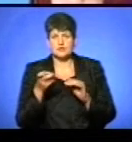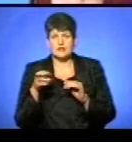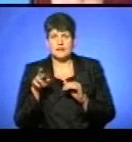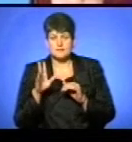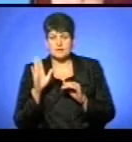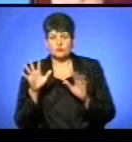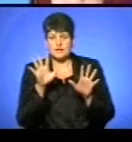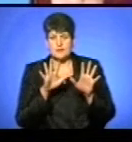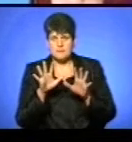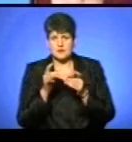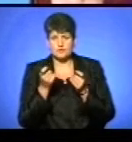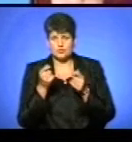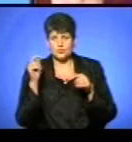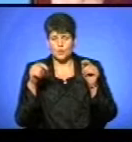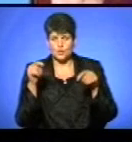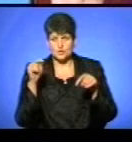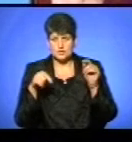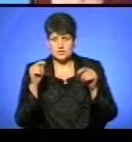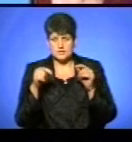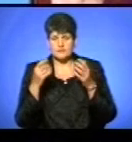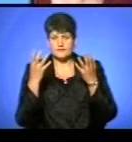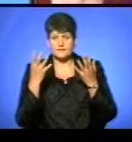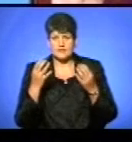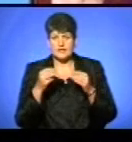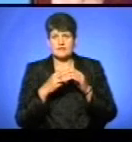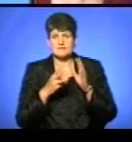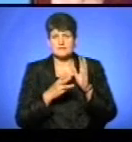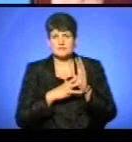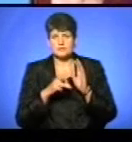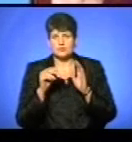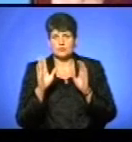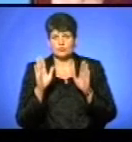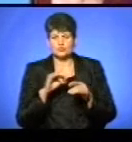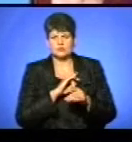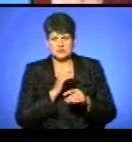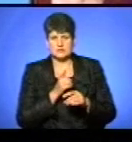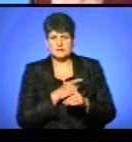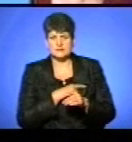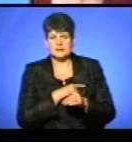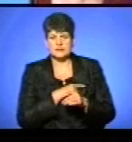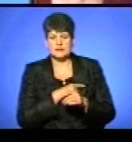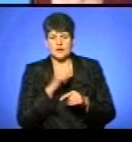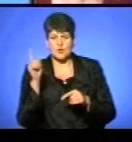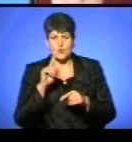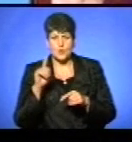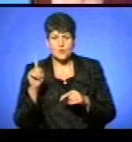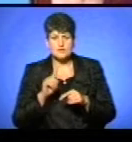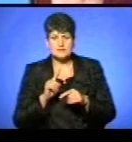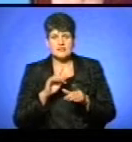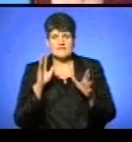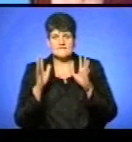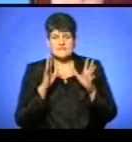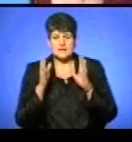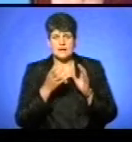хмарно, часом дощі. В день 18 числа місцями сильні, подекуди грози. Вітер